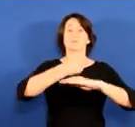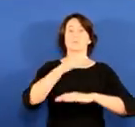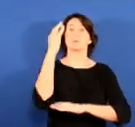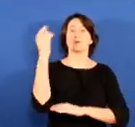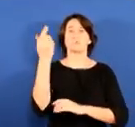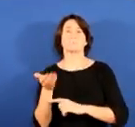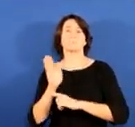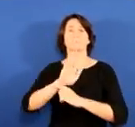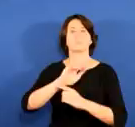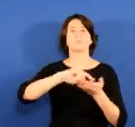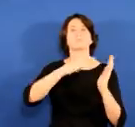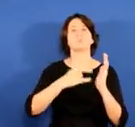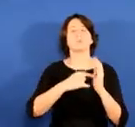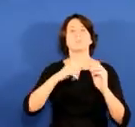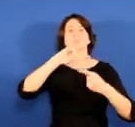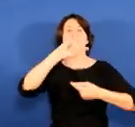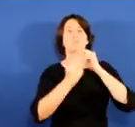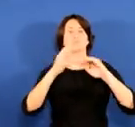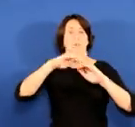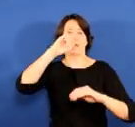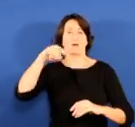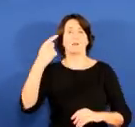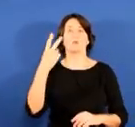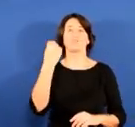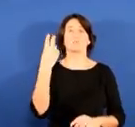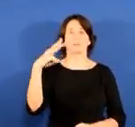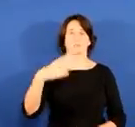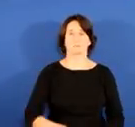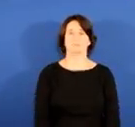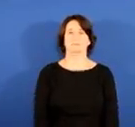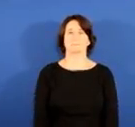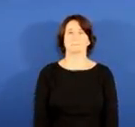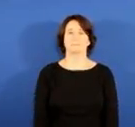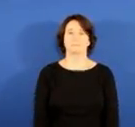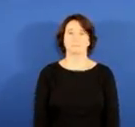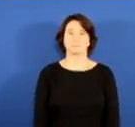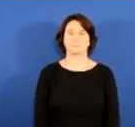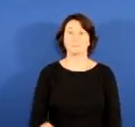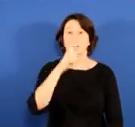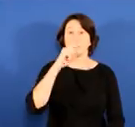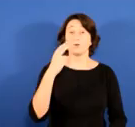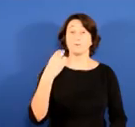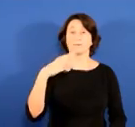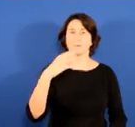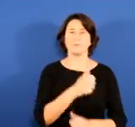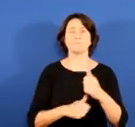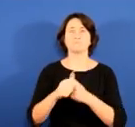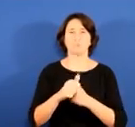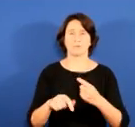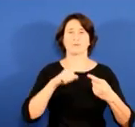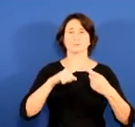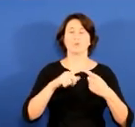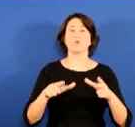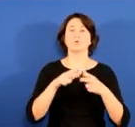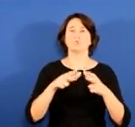aurrekontu bata. Izan ere, askena markadan bizi izan dugun egoera zaiena da. Aurrekontuak bos lehentasun nagusiauek izango ditu